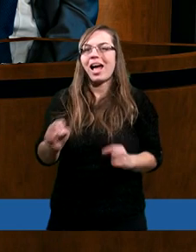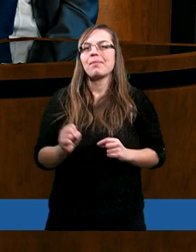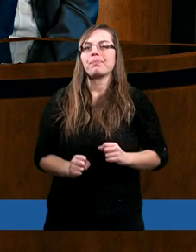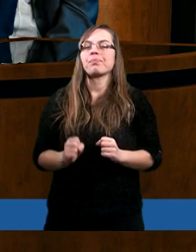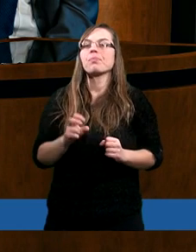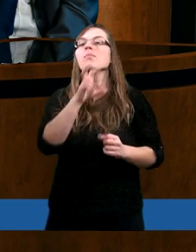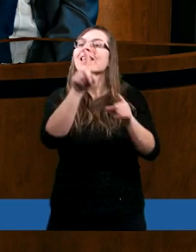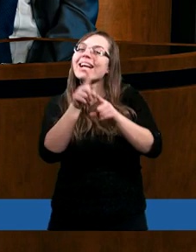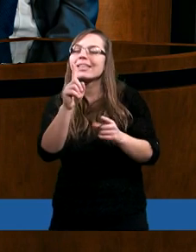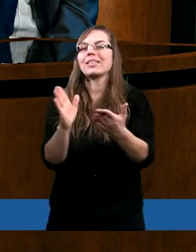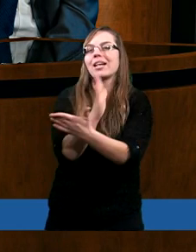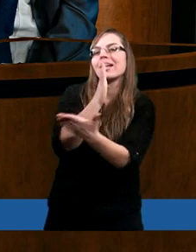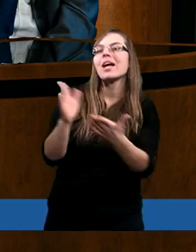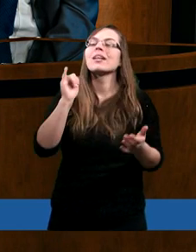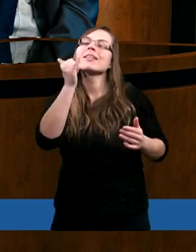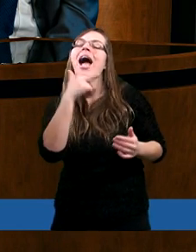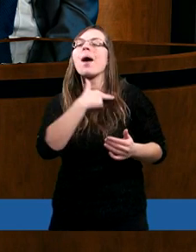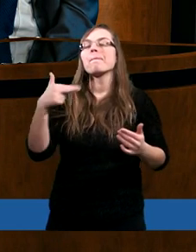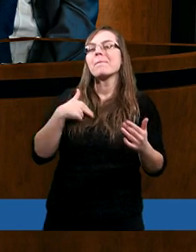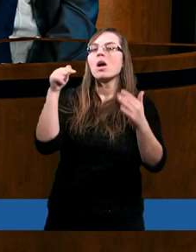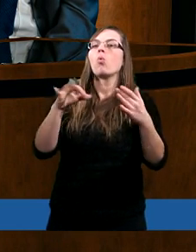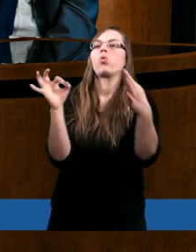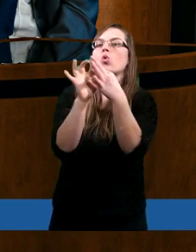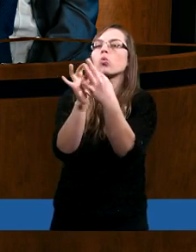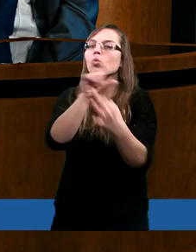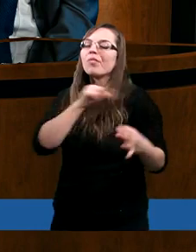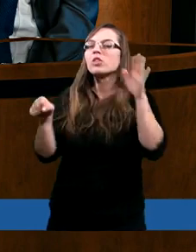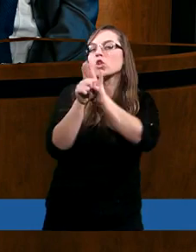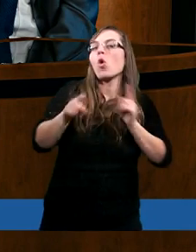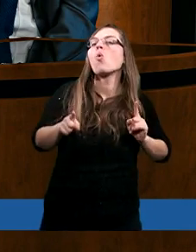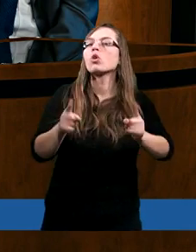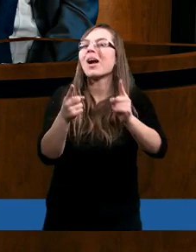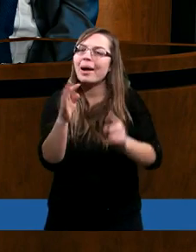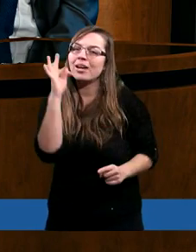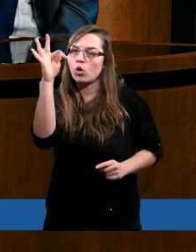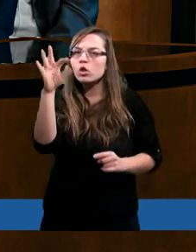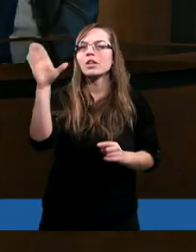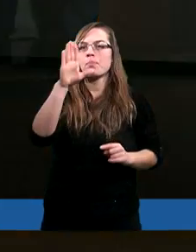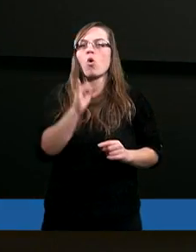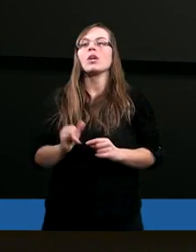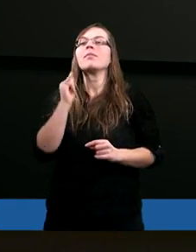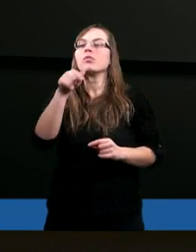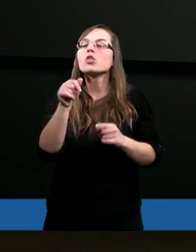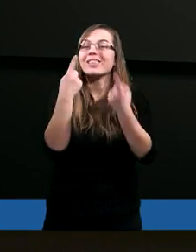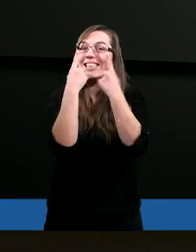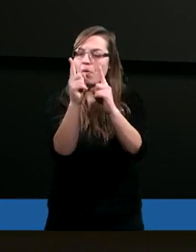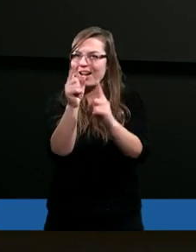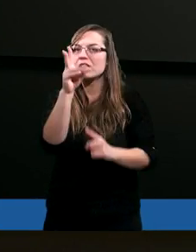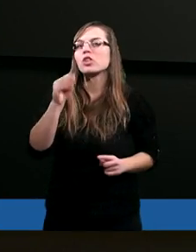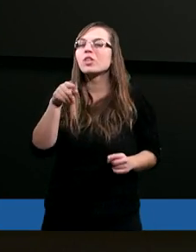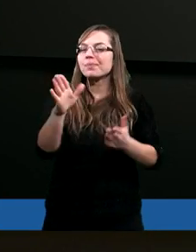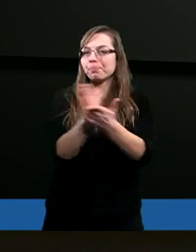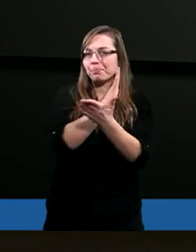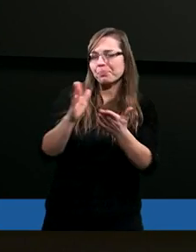Zależy jak my się ustosunkowujemy do jego działalności. Zauważyliście, że na